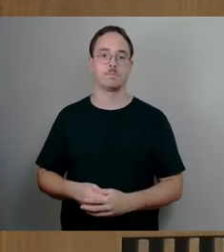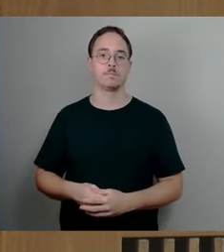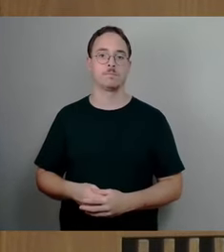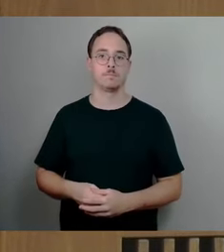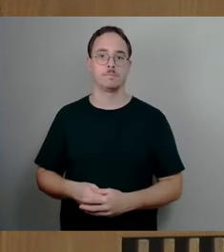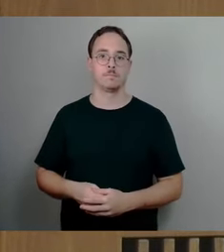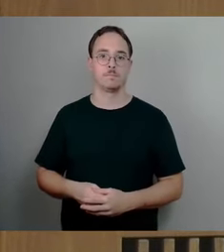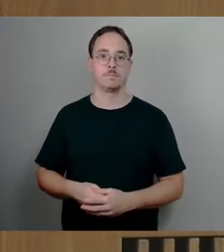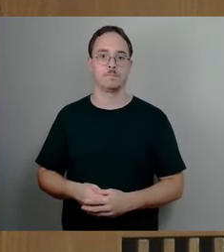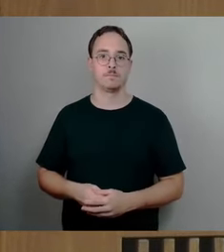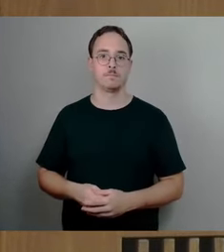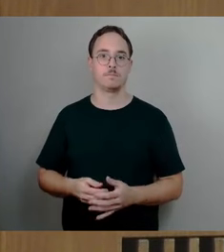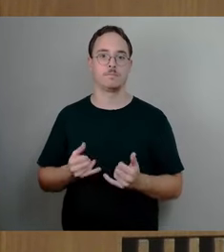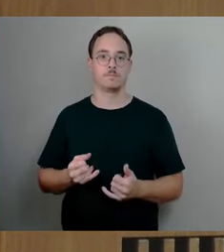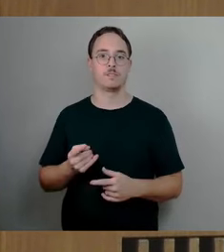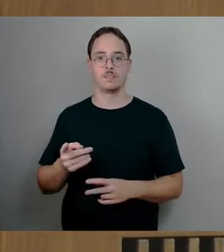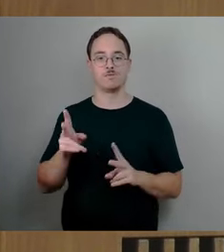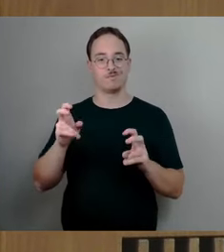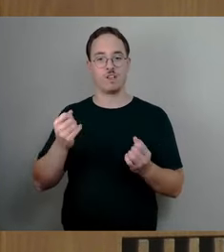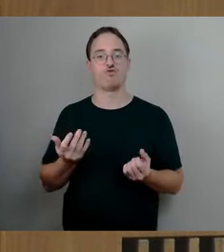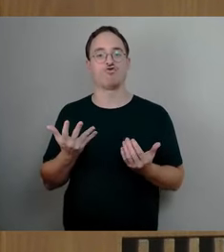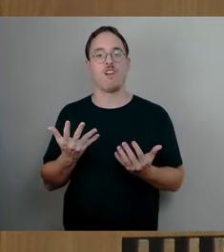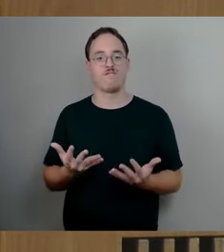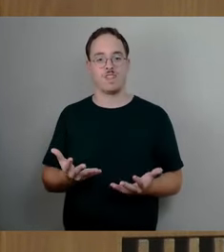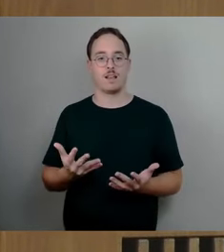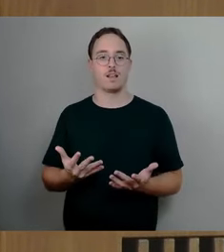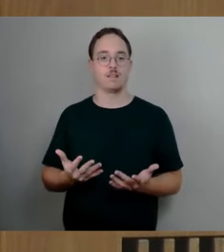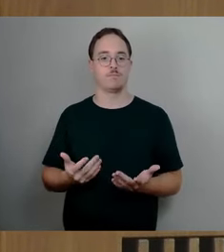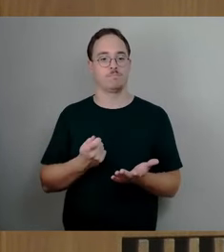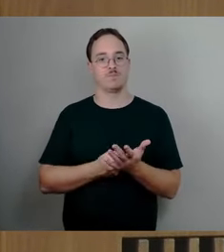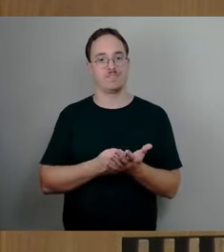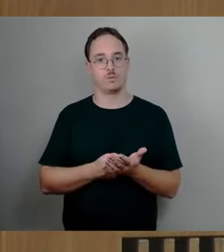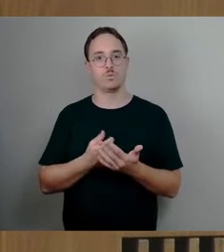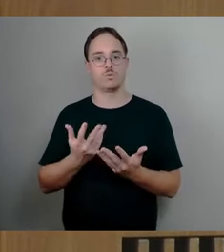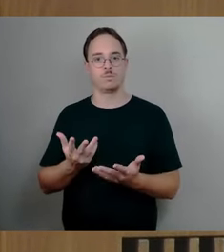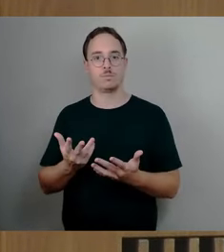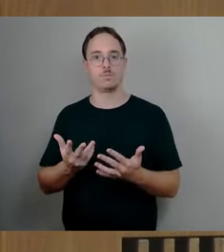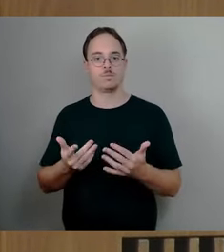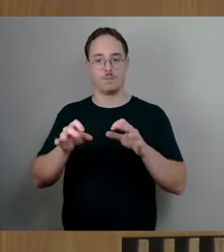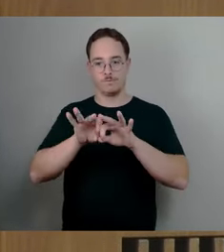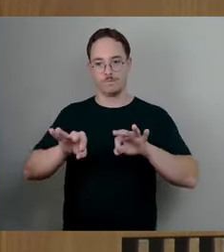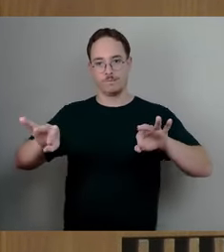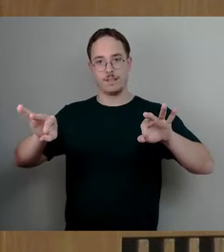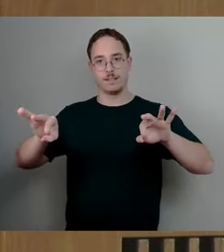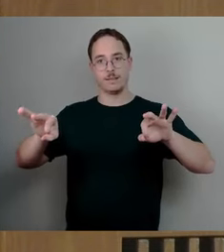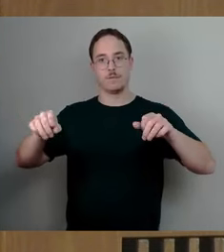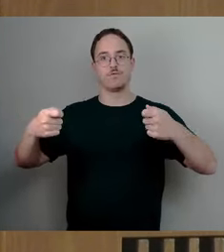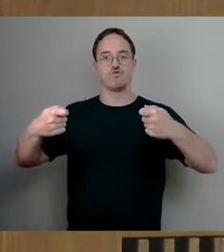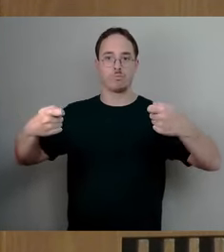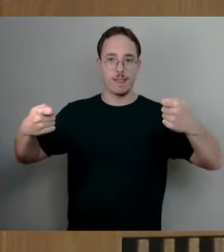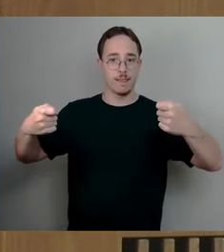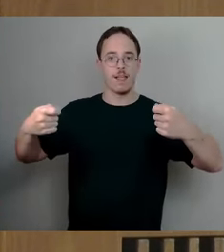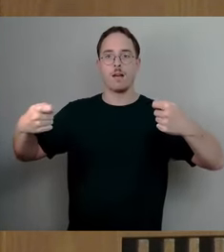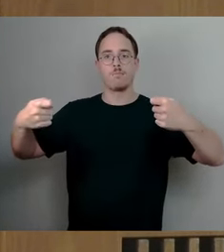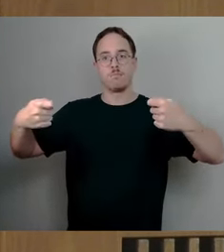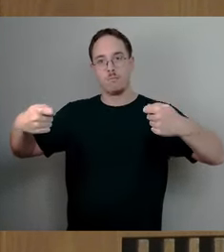der Schlaffenbewährung ja quasi auch als Ergebnis hatte, dass quasi die Schlaffenbewährung eben nicht mehr diesen Querschnitt hatte, wie es im Zuge der